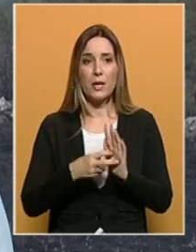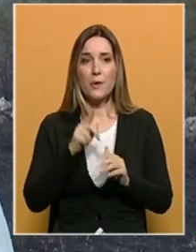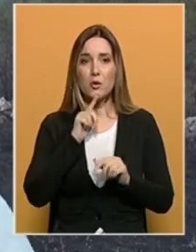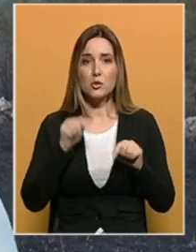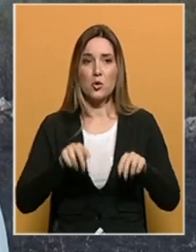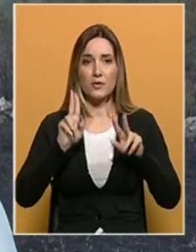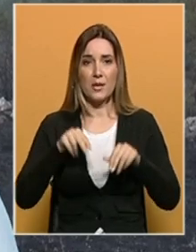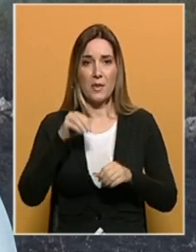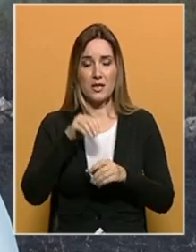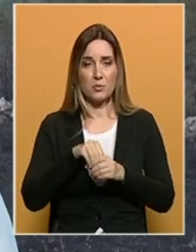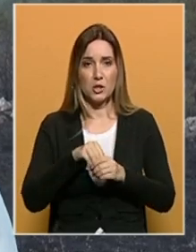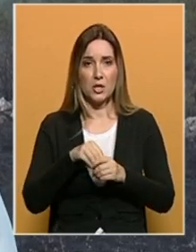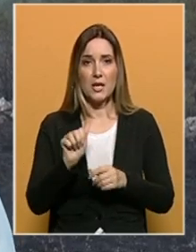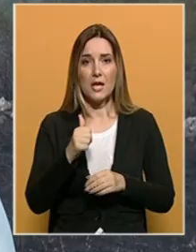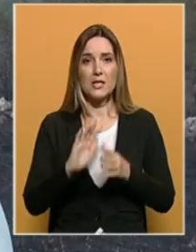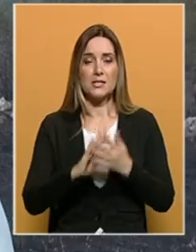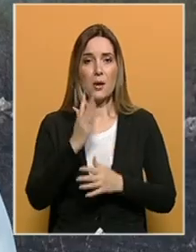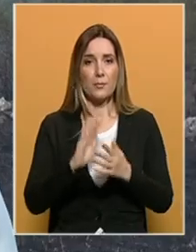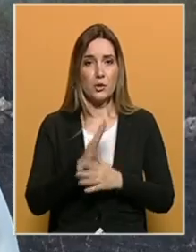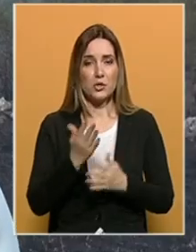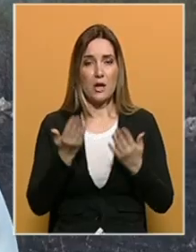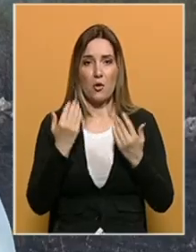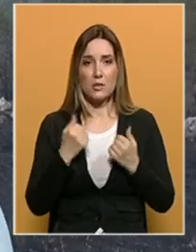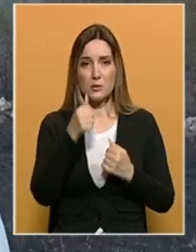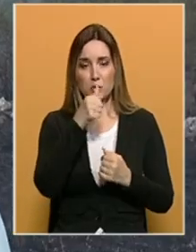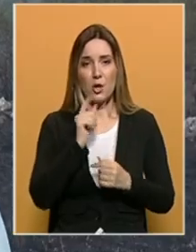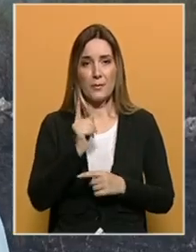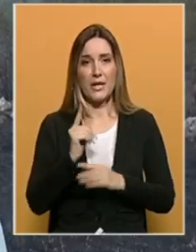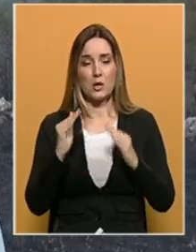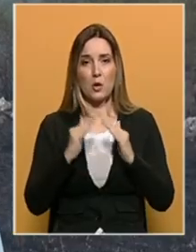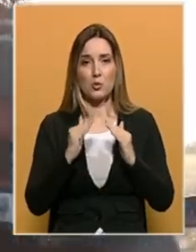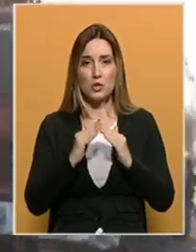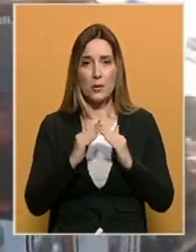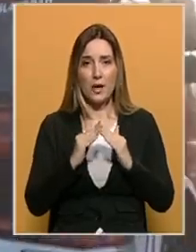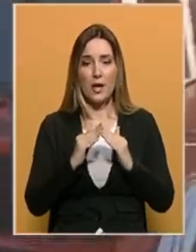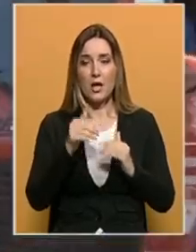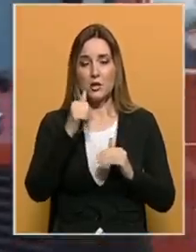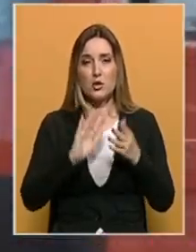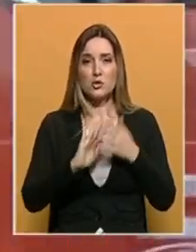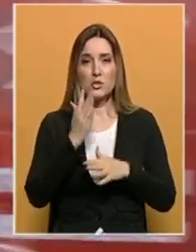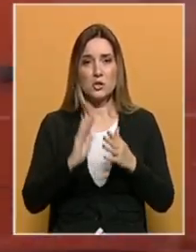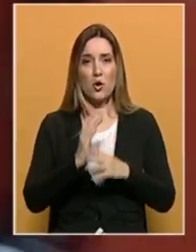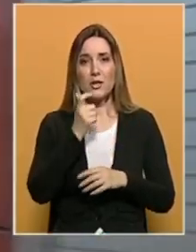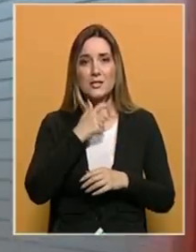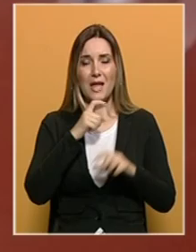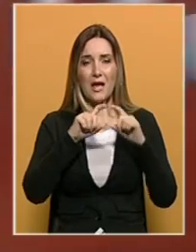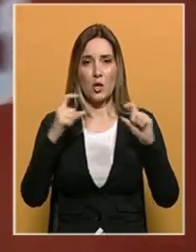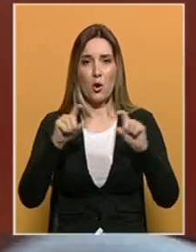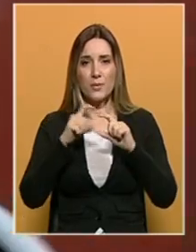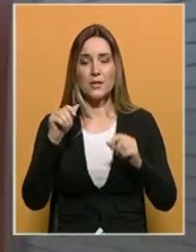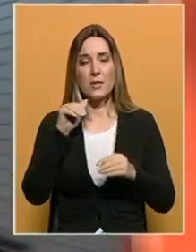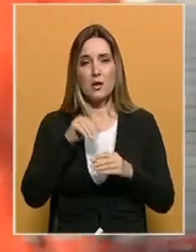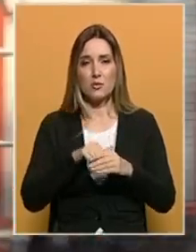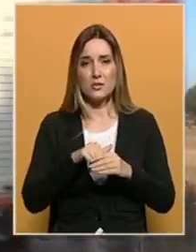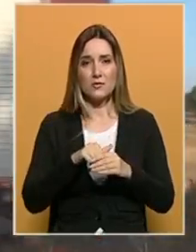ovdje imali mješteni jeste da požar, osim što je prijetio kućama i što su izgorele neki stari objekti, u stvari